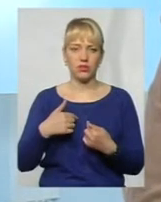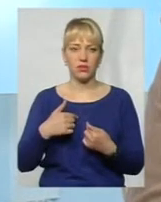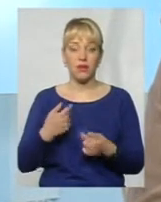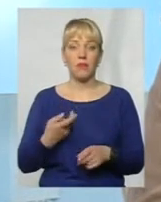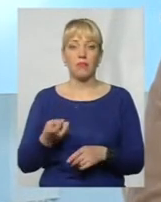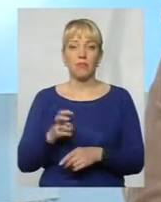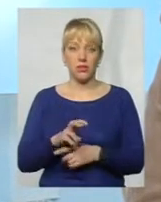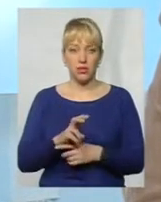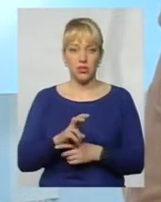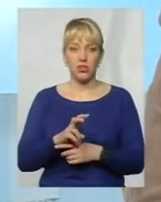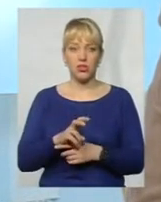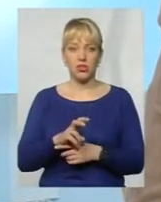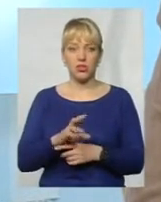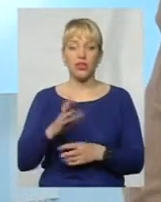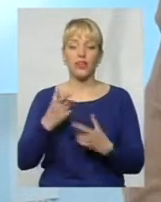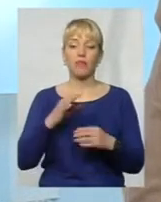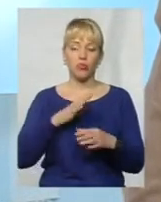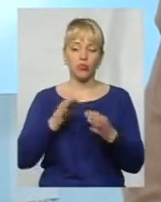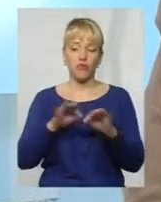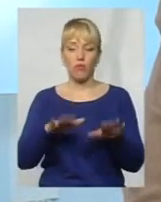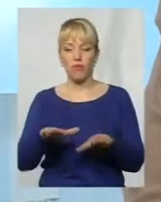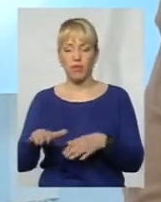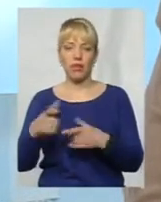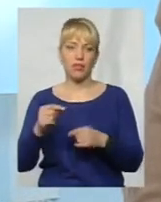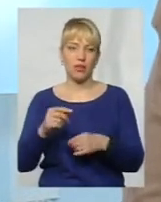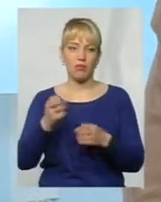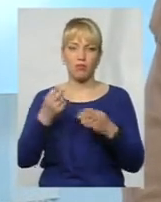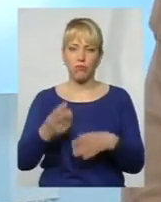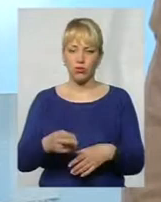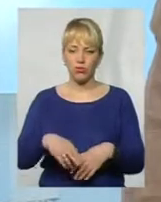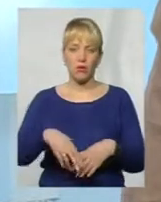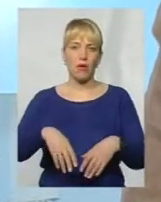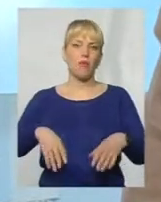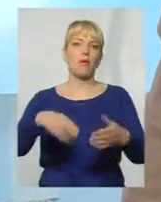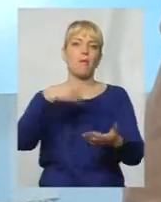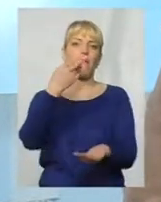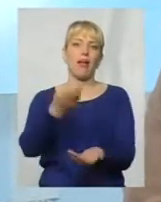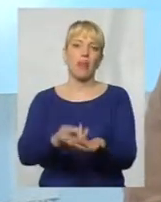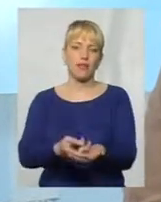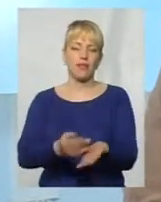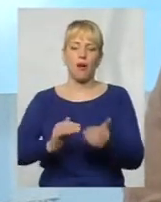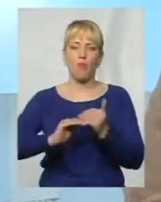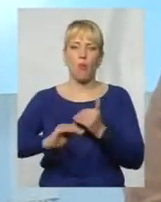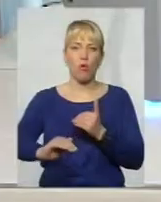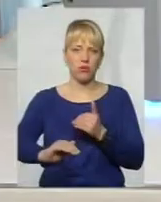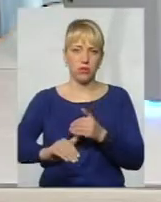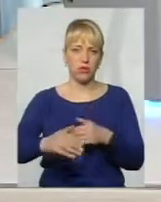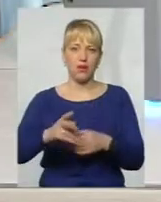прийшли, ну, де були місця свободні сіли, а де отак попадали просто на пол, і ніхто ні один